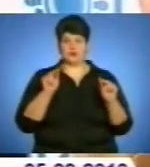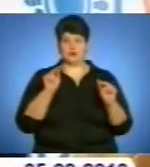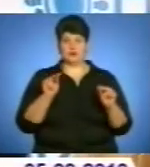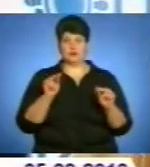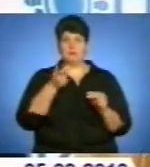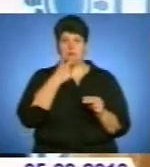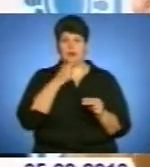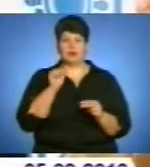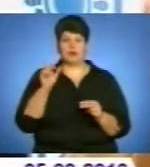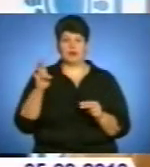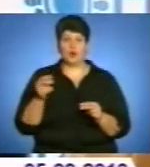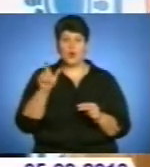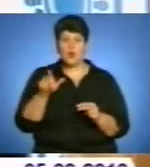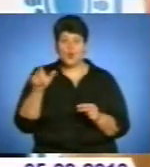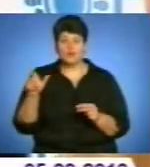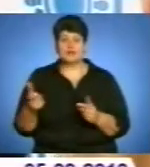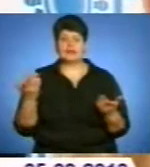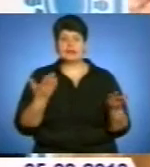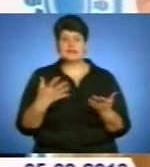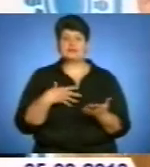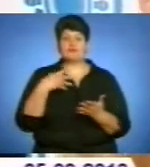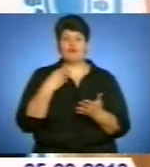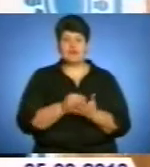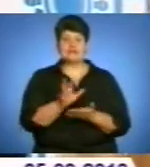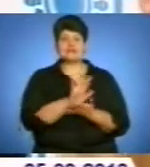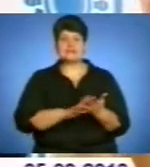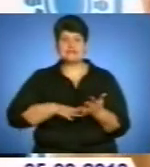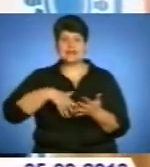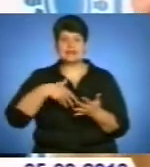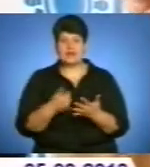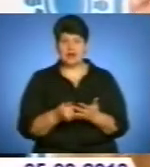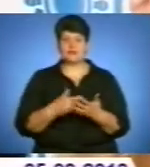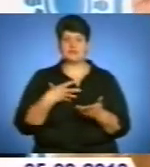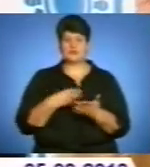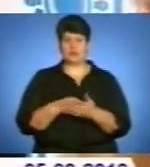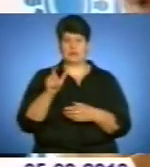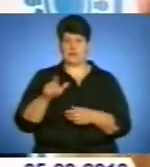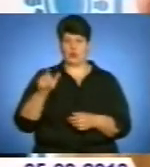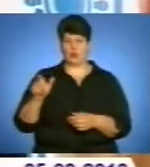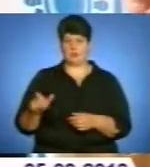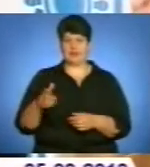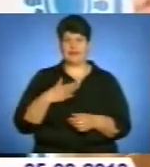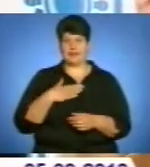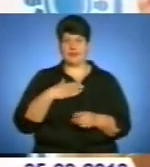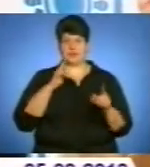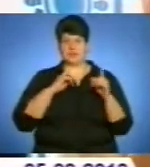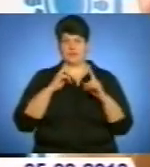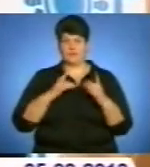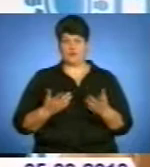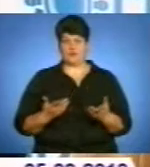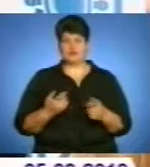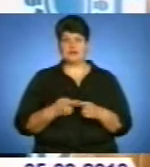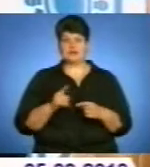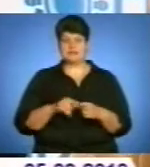пан Анатолій, люди, які своєю заявою і своїми людьми на наші збори. Тобто це